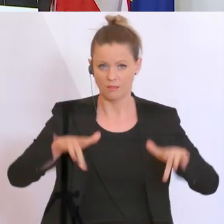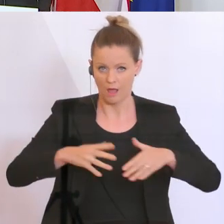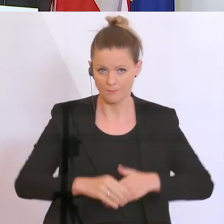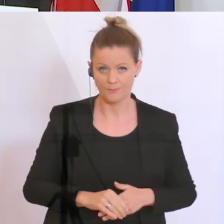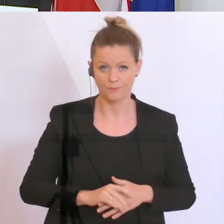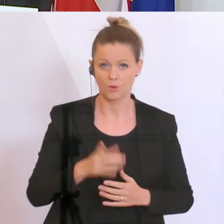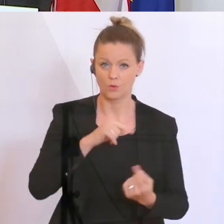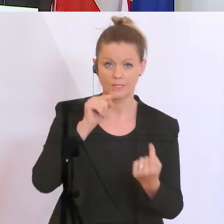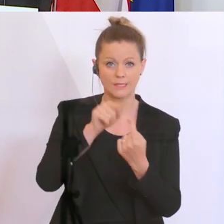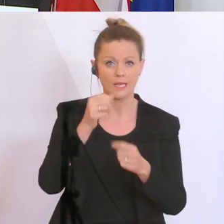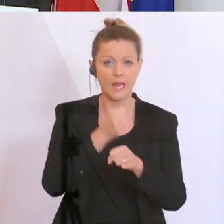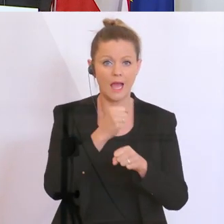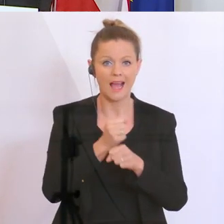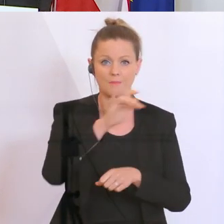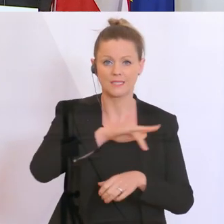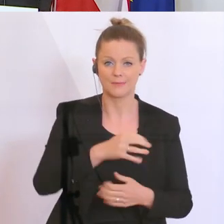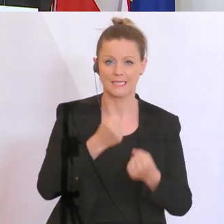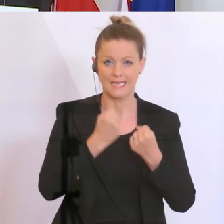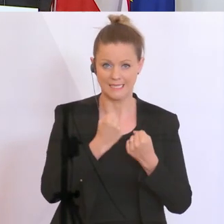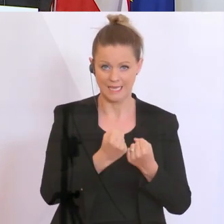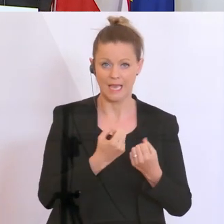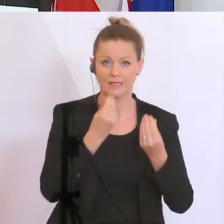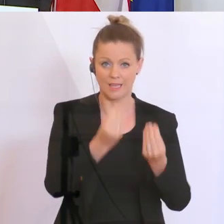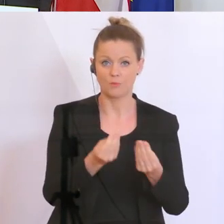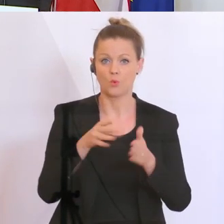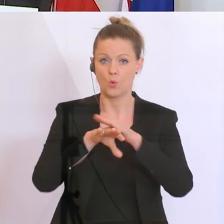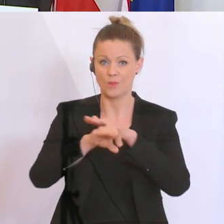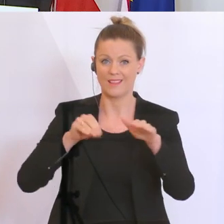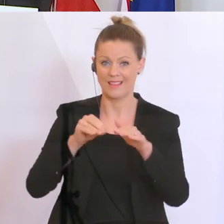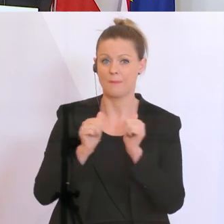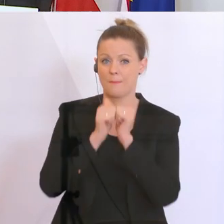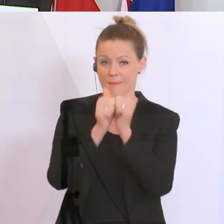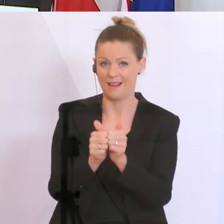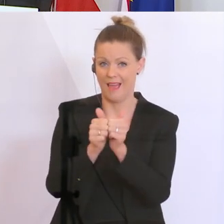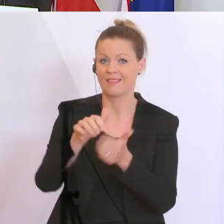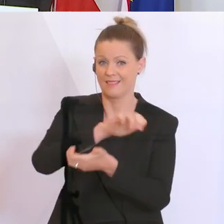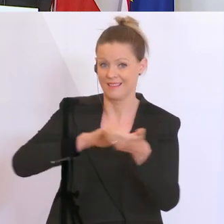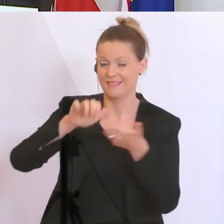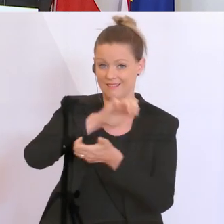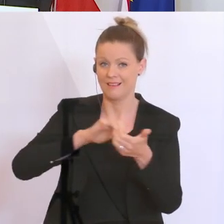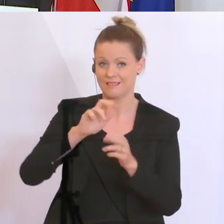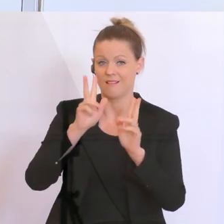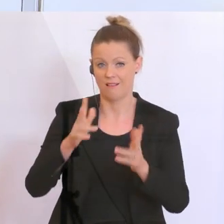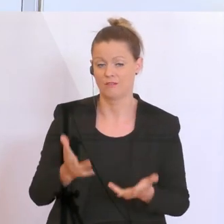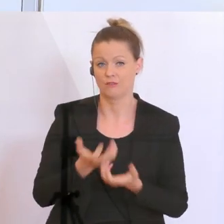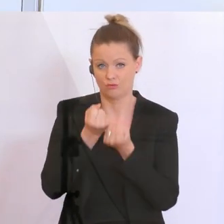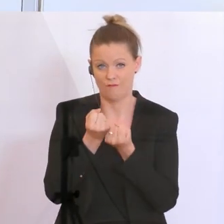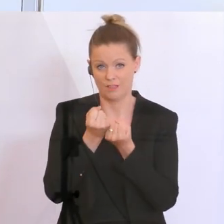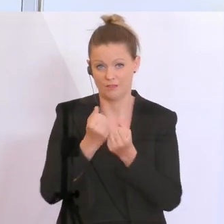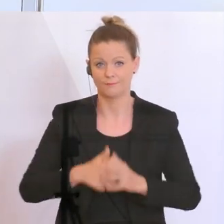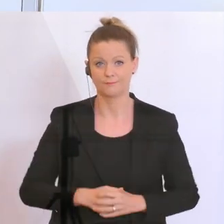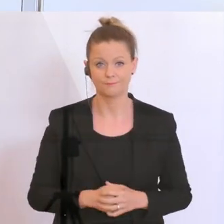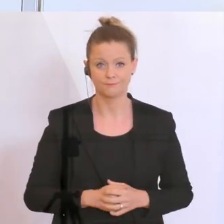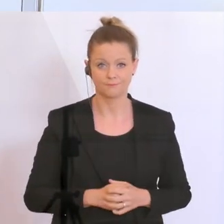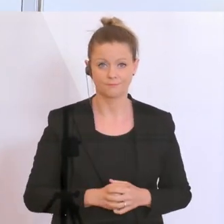Arbeitsplätze sichern und Unternehmen durch die Krise begleiten, damit wir möglichst gut gemeinsam aus dieser Krise